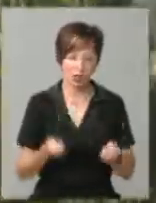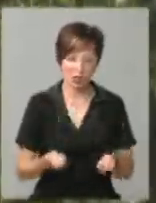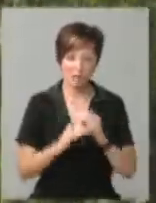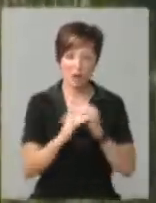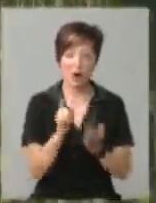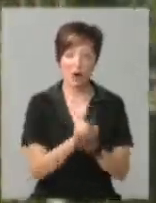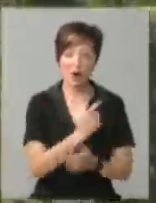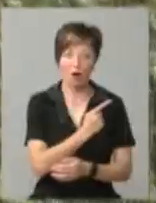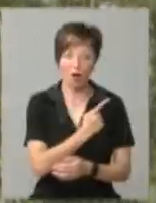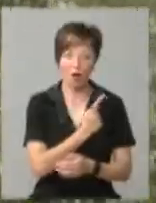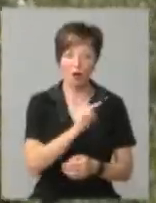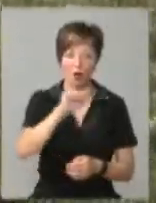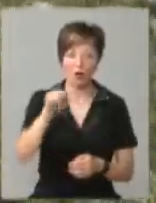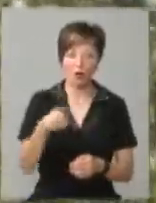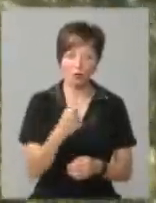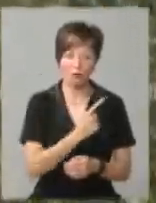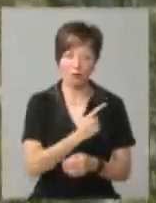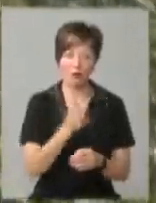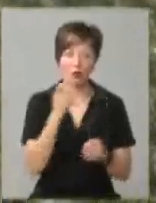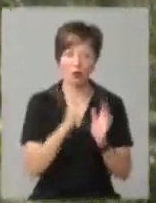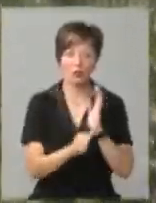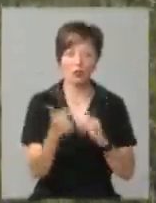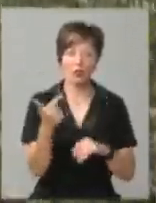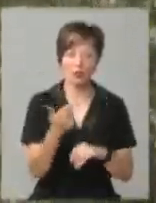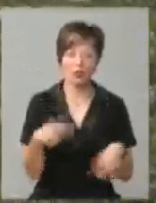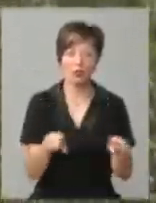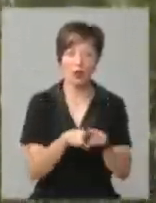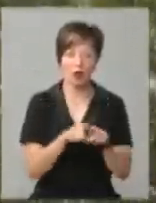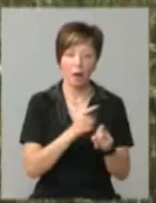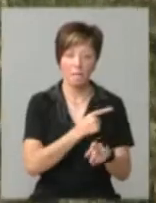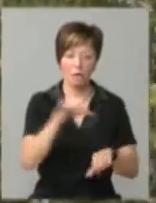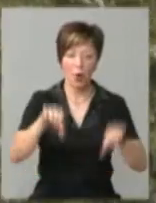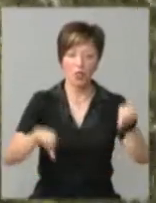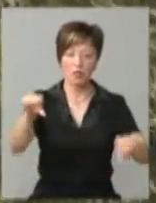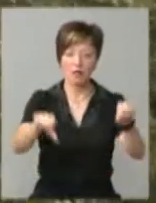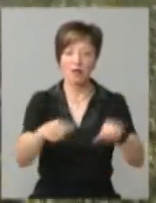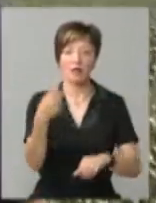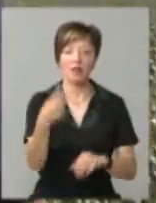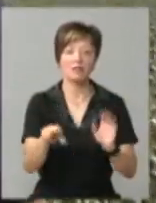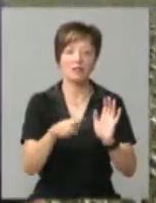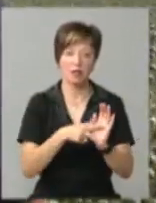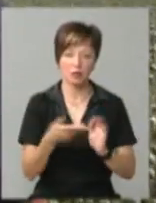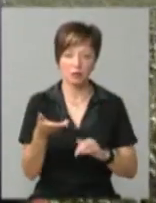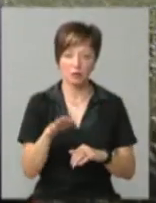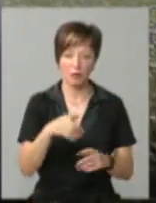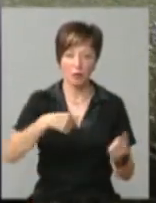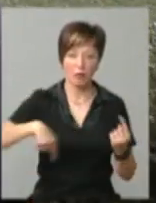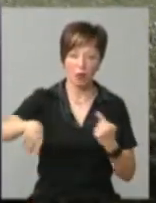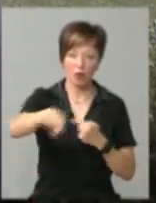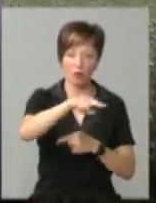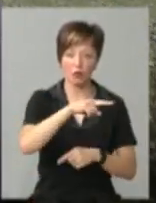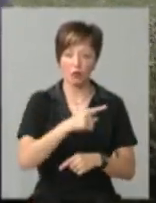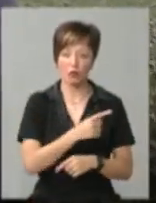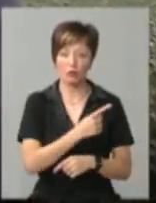охороняти і година одного посту коштує цього року 160 гривень. Таких постів, каже Василь Косюк, в них 28. По кругу полю стоять